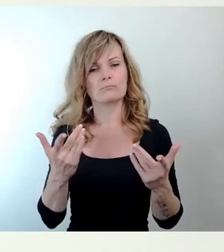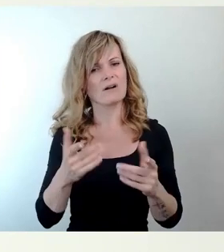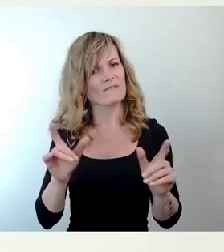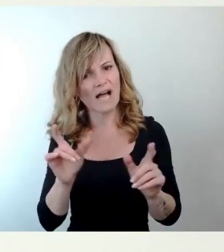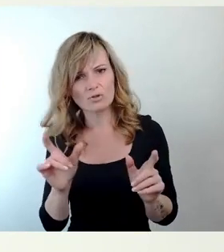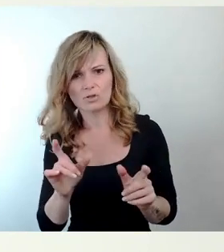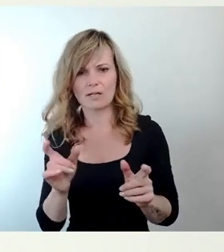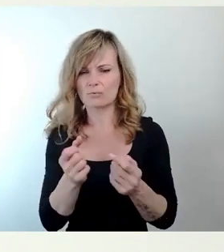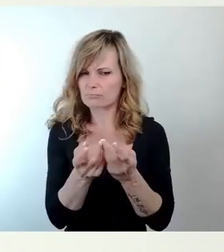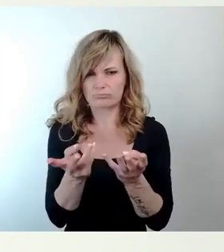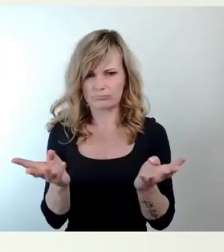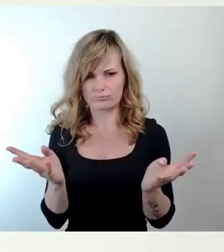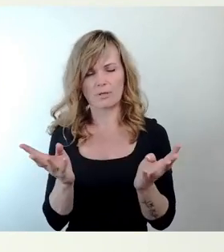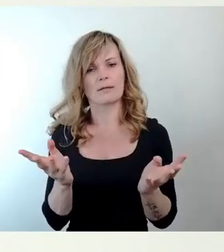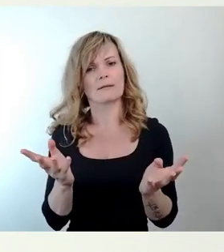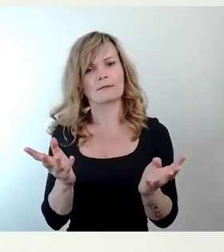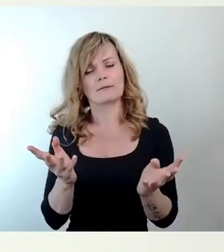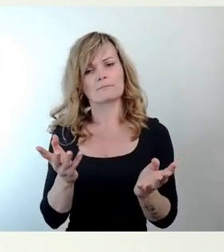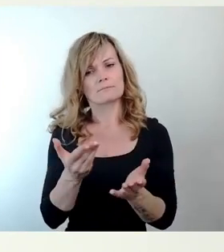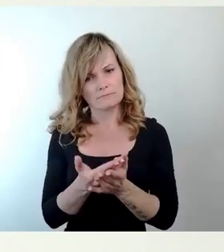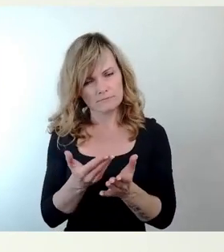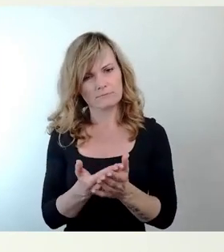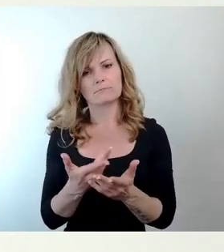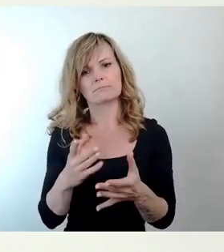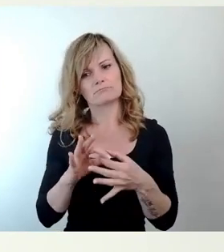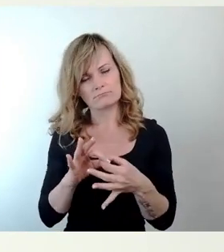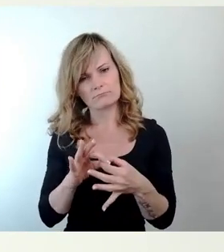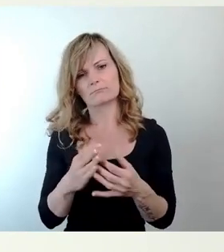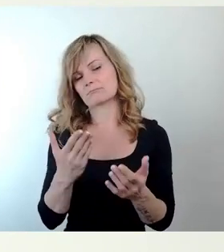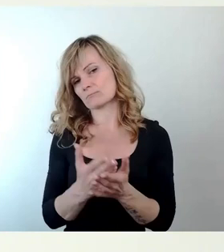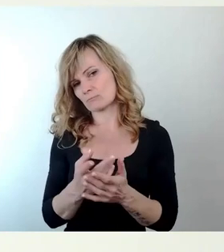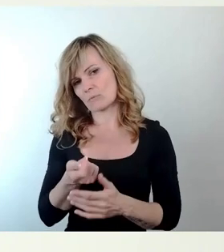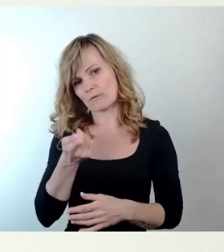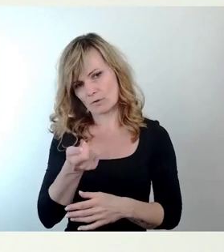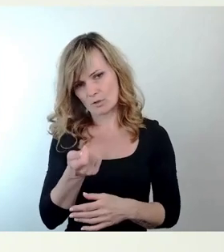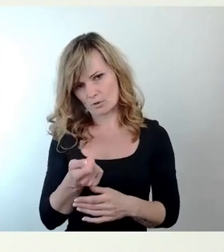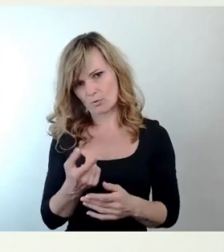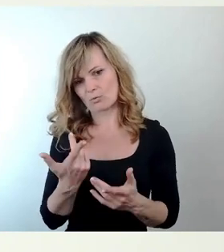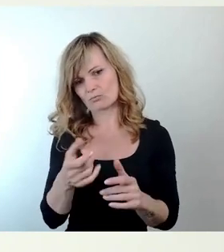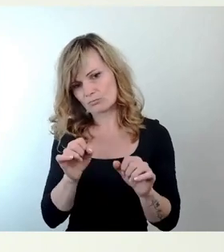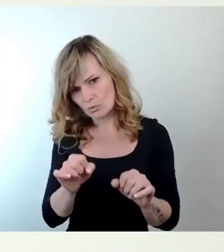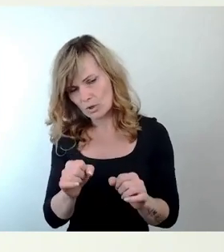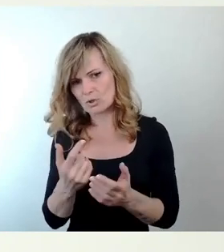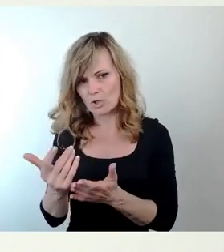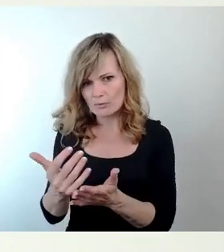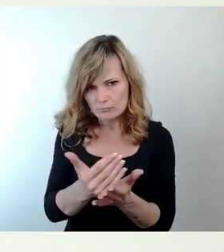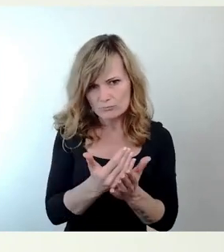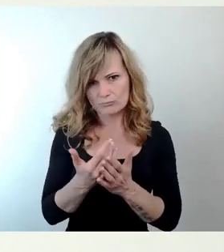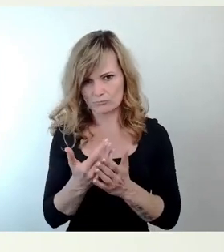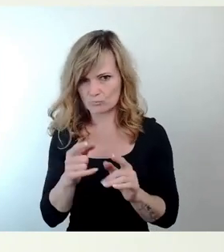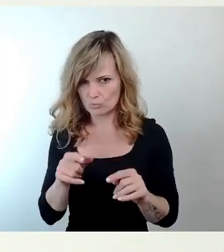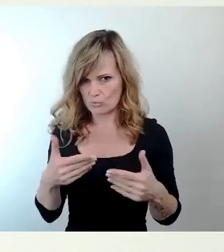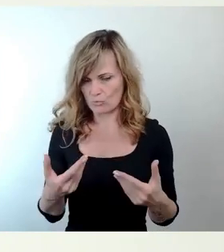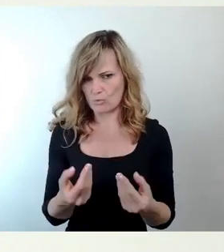sozusagen einen Finanzierungsbaustein leisten können. Insofern bitten wir um Zustimmung, weil wir hier die